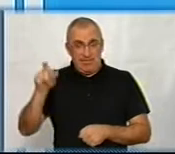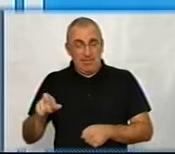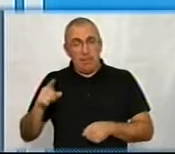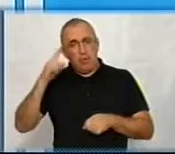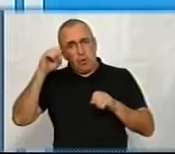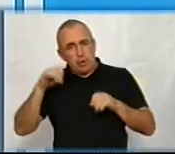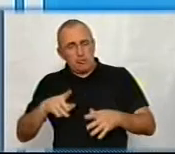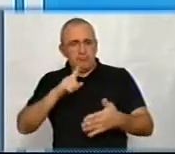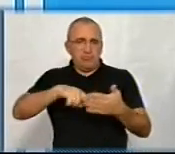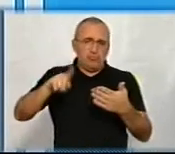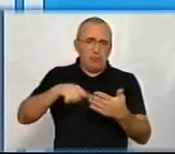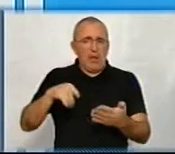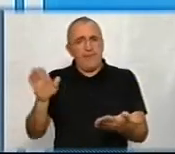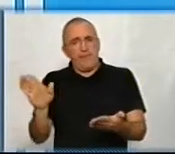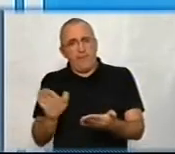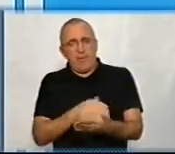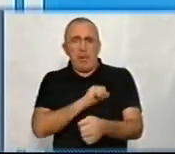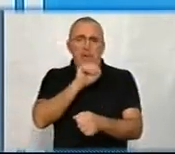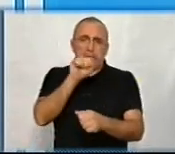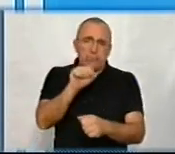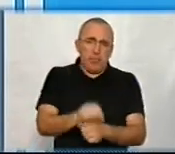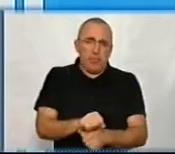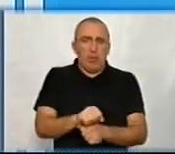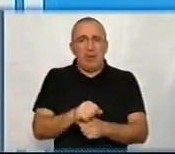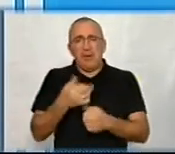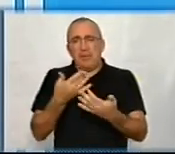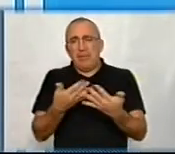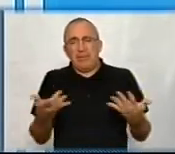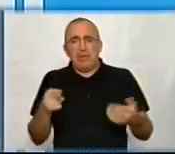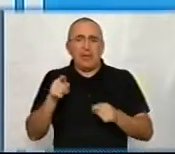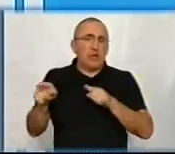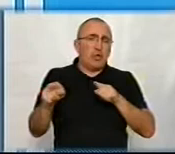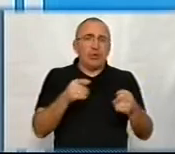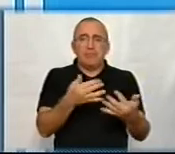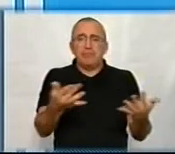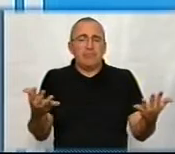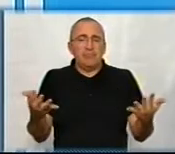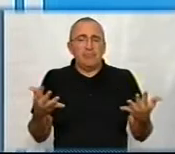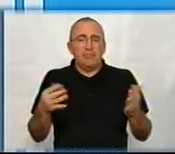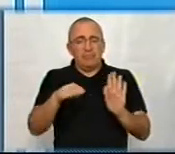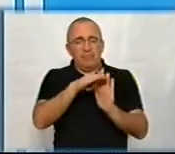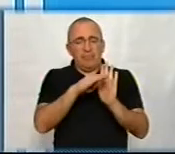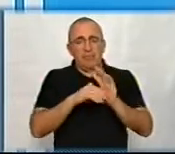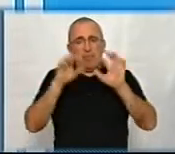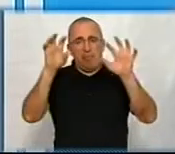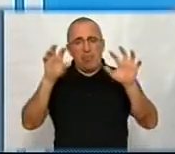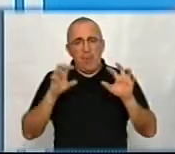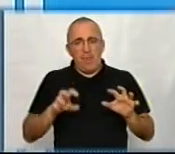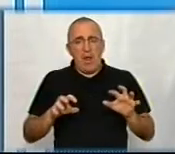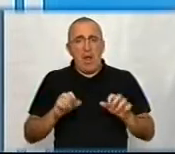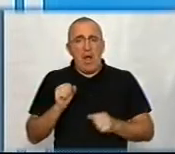скасовувати, відміняти, призупиняти тих чи інших нормативно-правових актів.